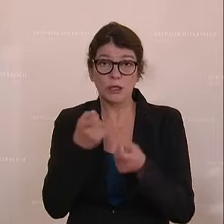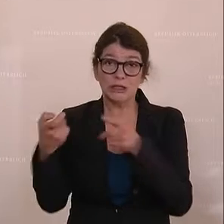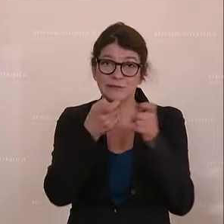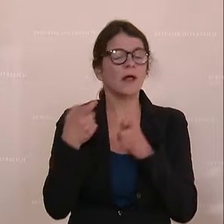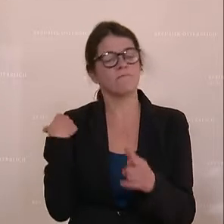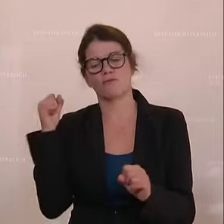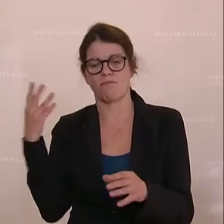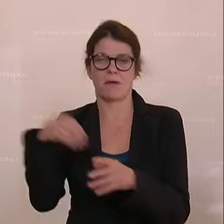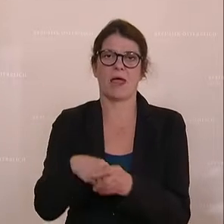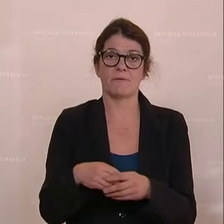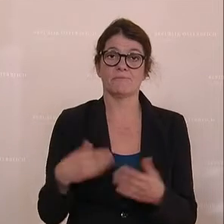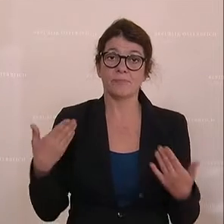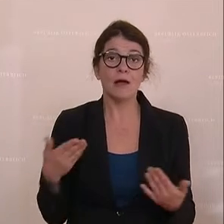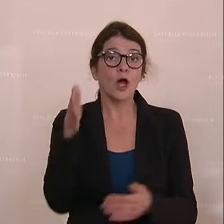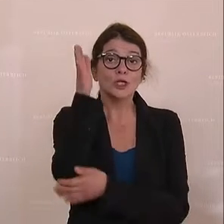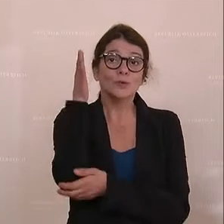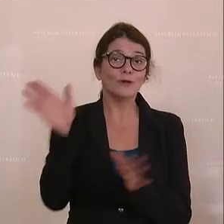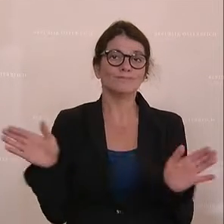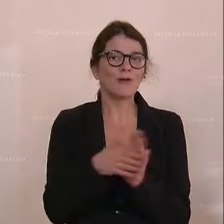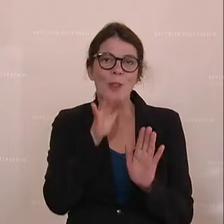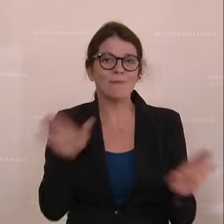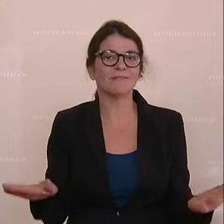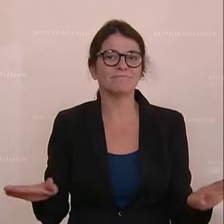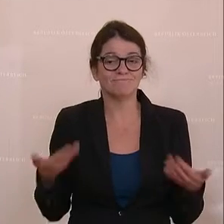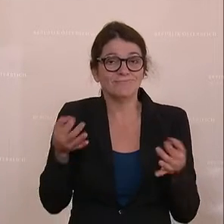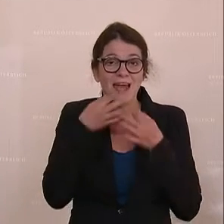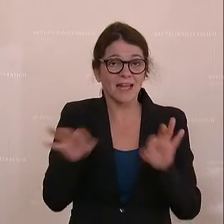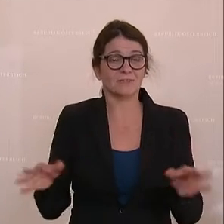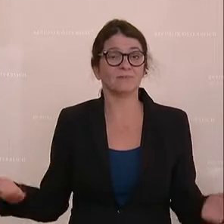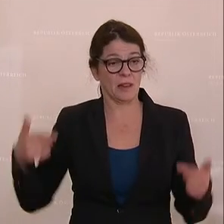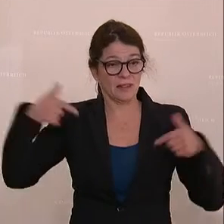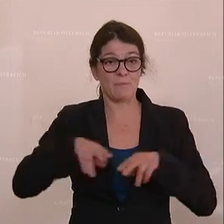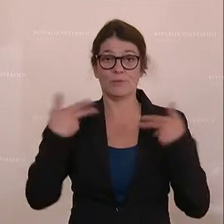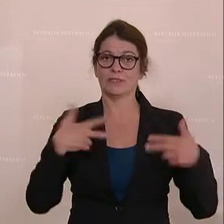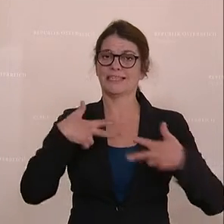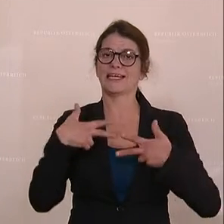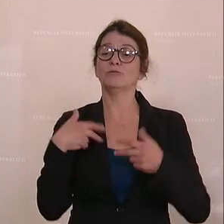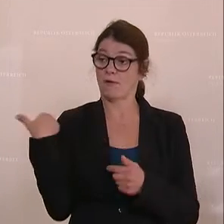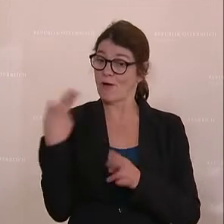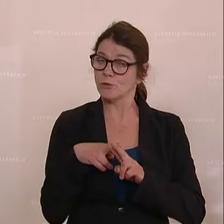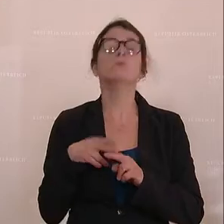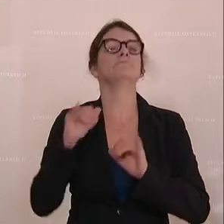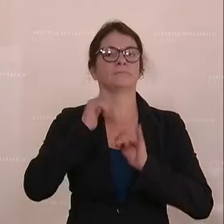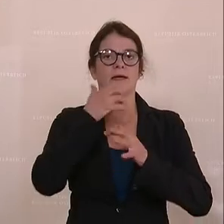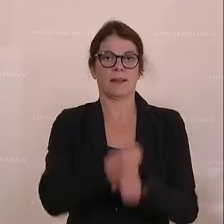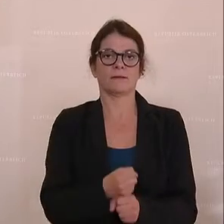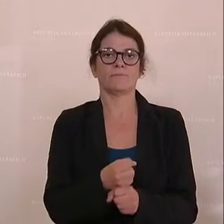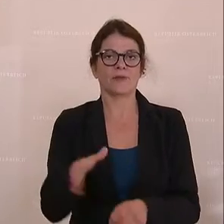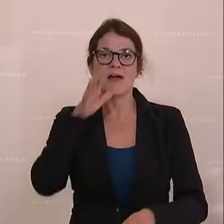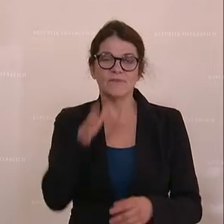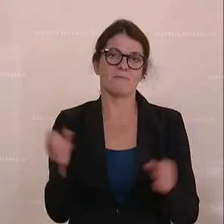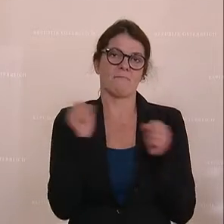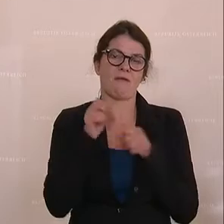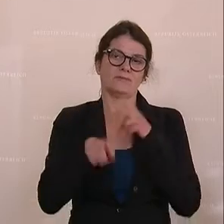In Zukunft können wir uns diese Debatte sparen, weil diese Bundesregierung nämlich hält, was sie verspricht. Sie schafft die